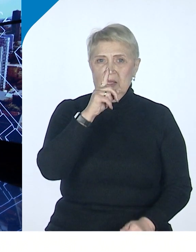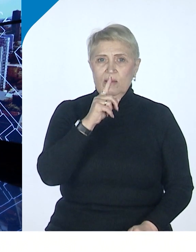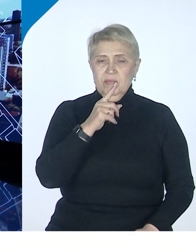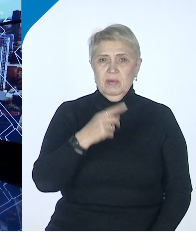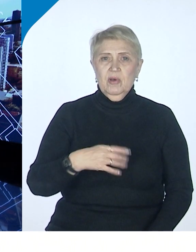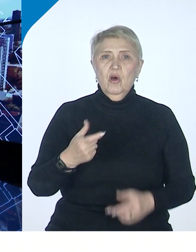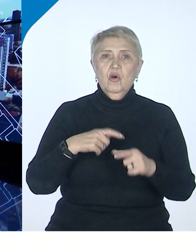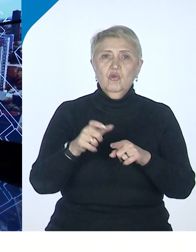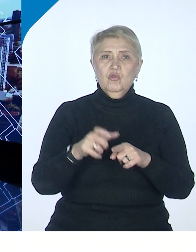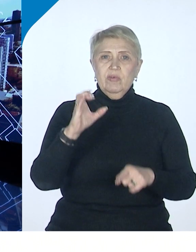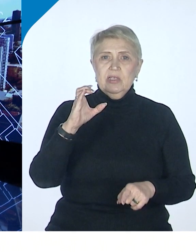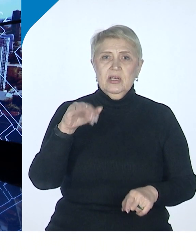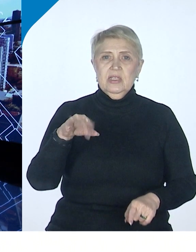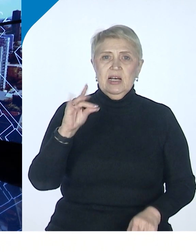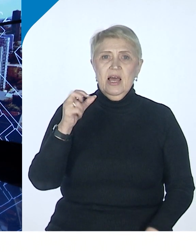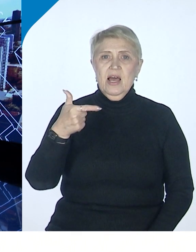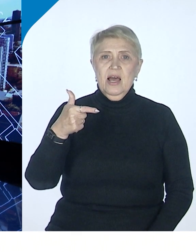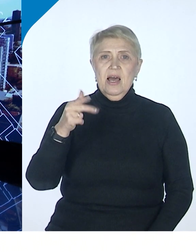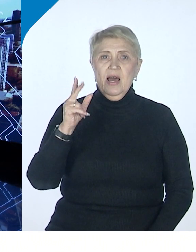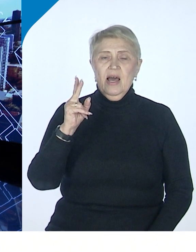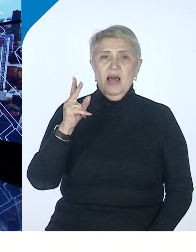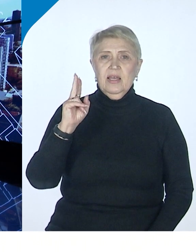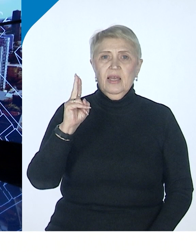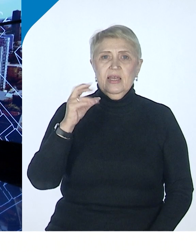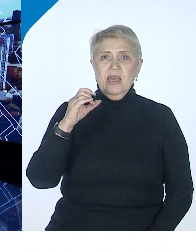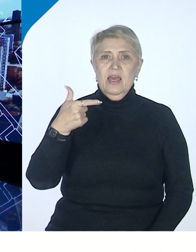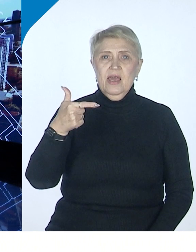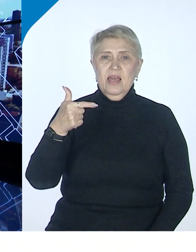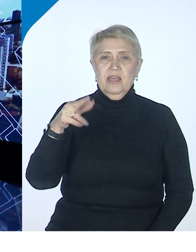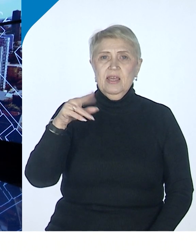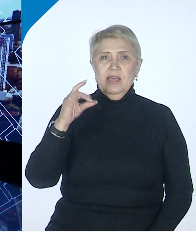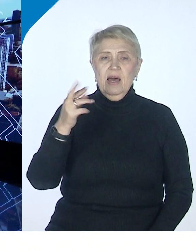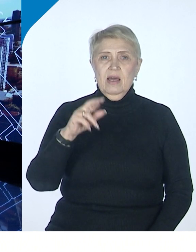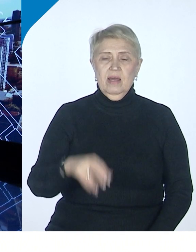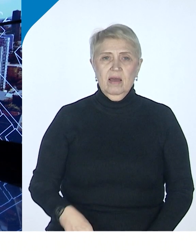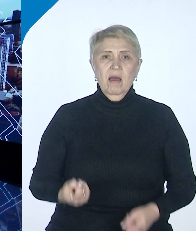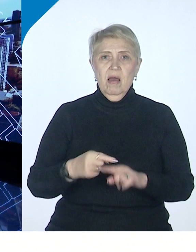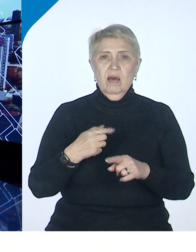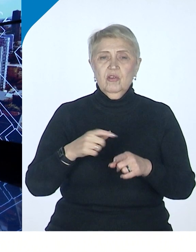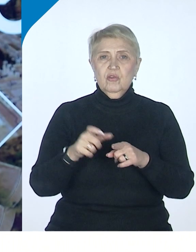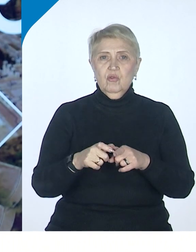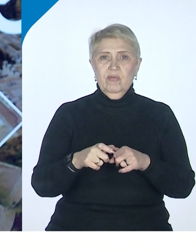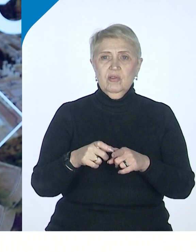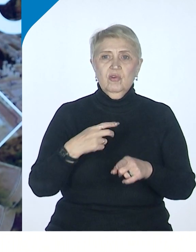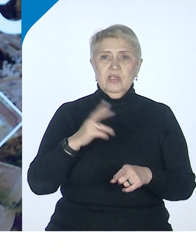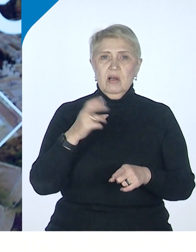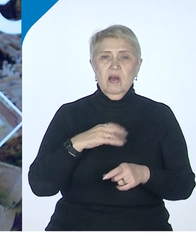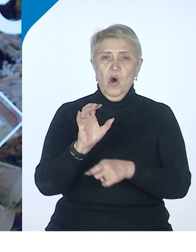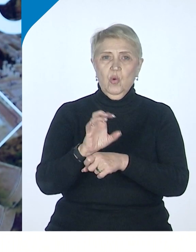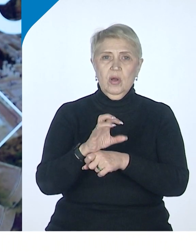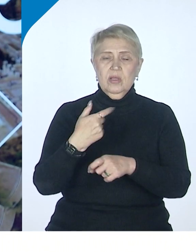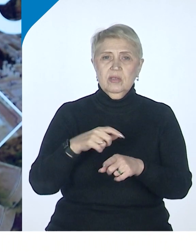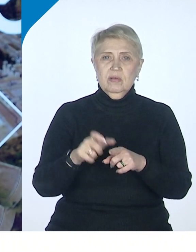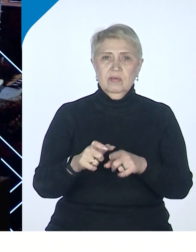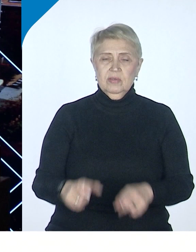стратегия вообще превратилось почти в ругательное слово. Мы только и делаем... В приличном обществе такими не